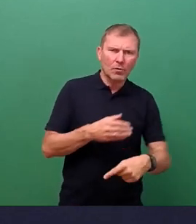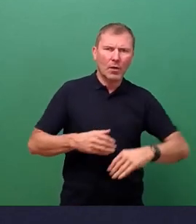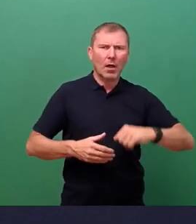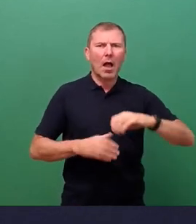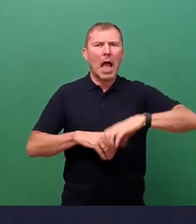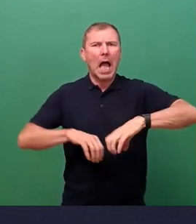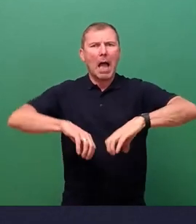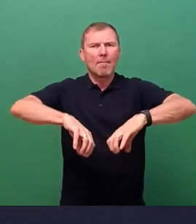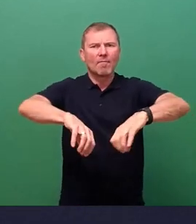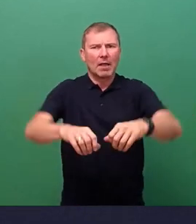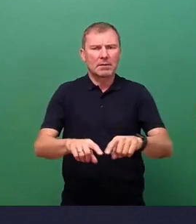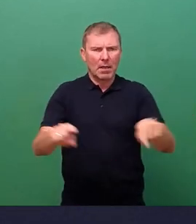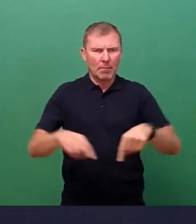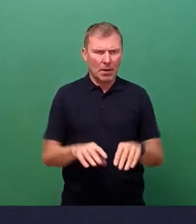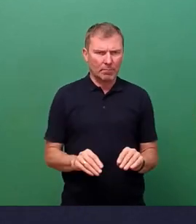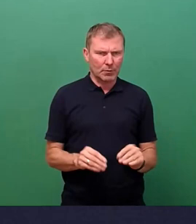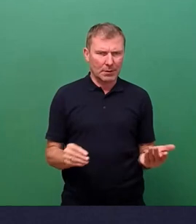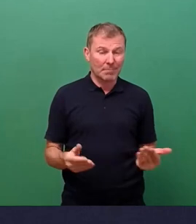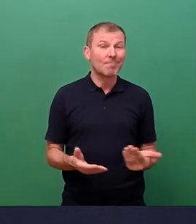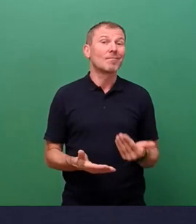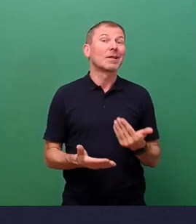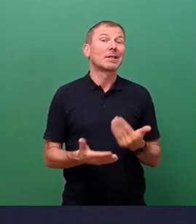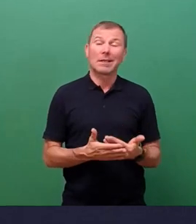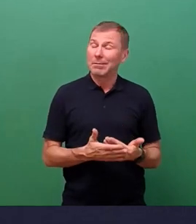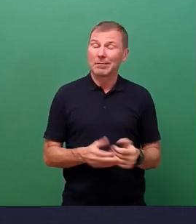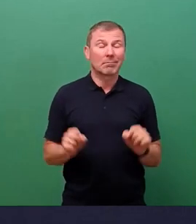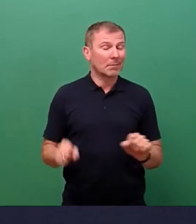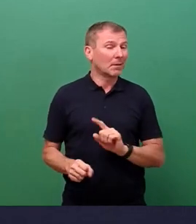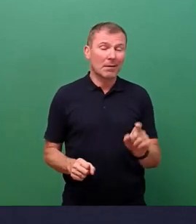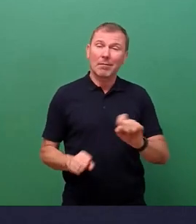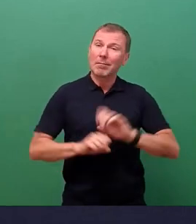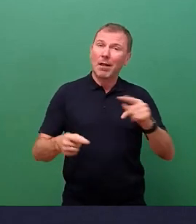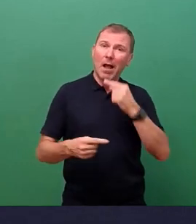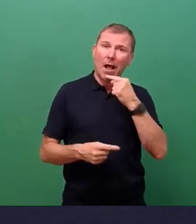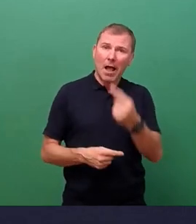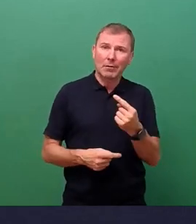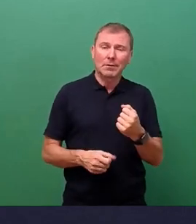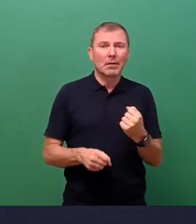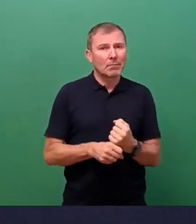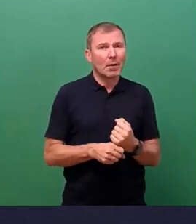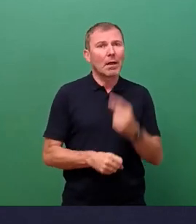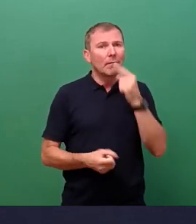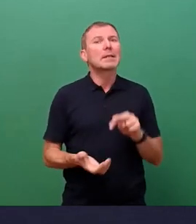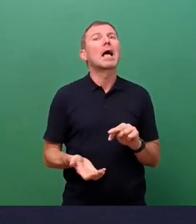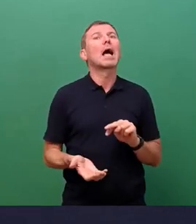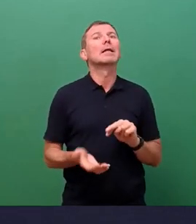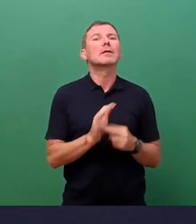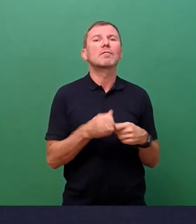Insofern kann eben erst eine verbindliche Aussage getroffen werden, wenn eben die Technologie des Baubetriebs